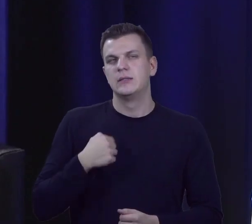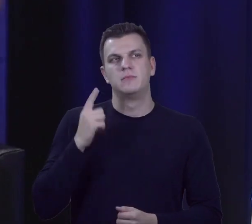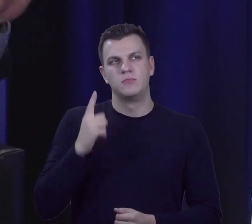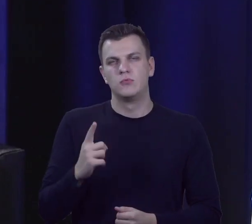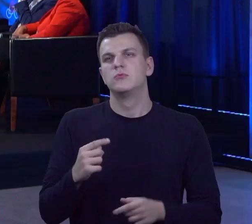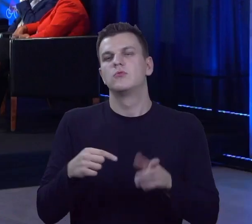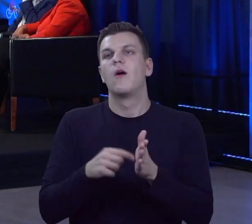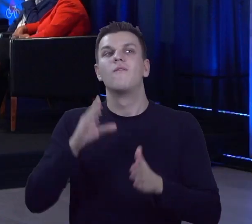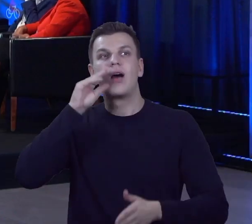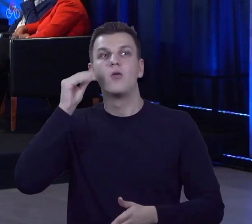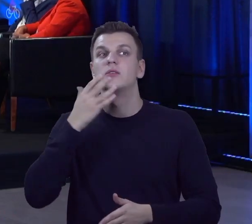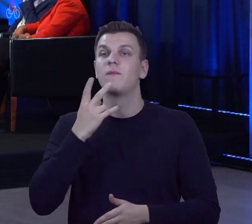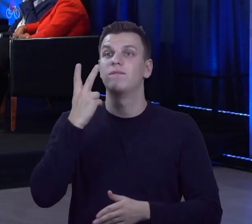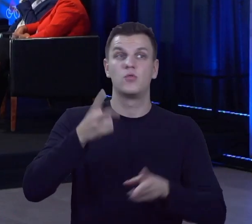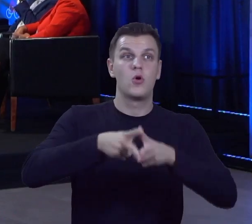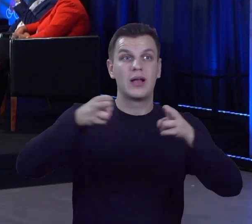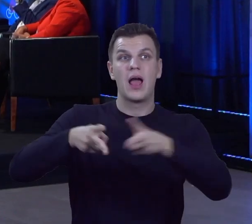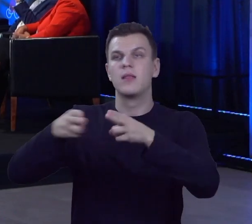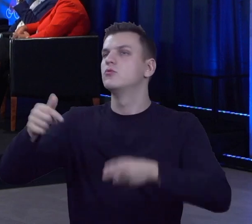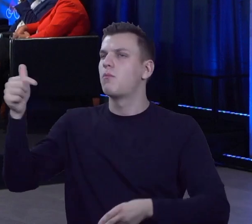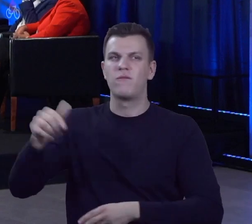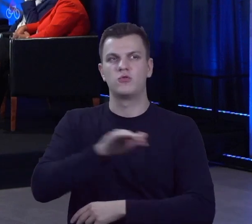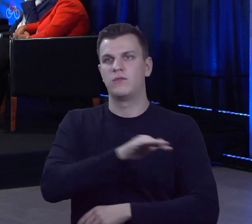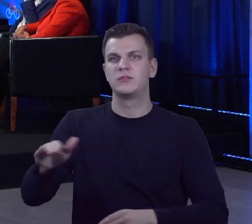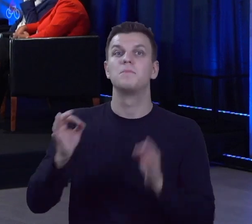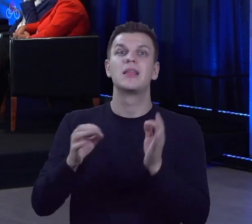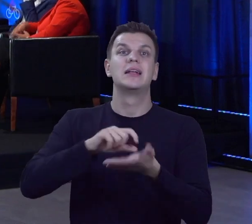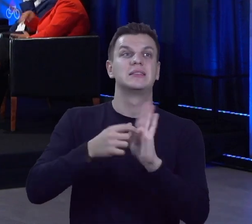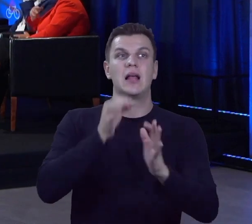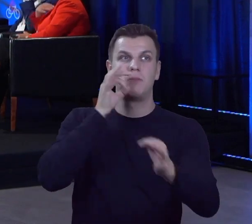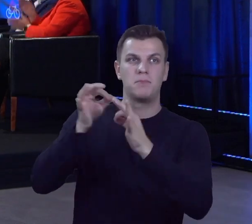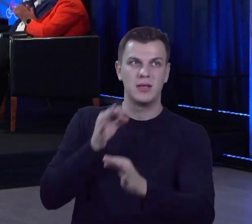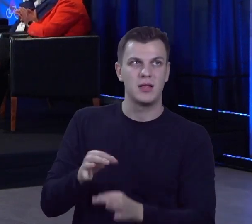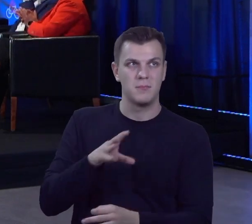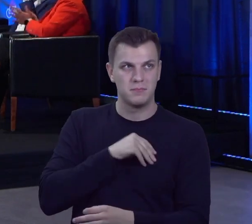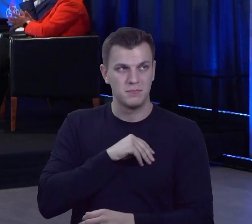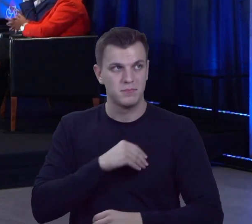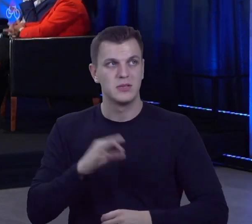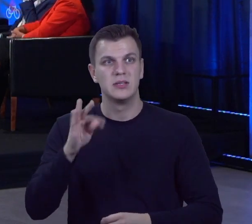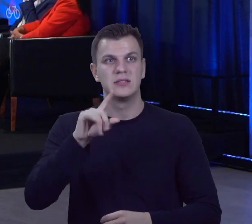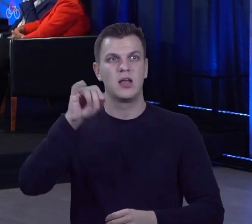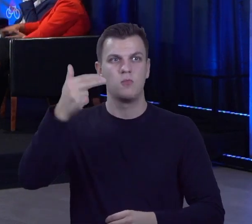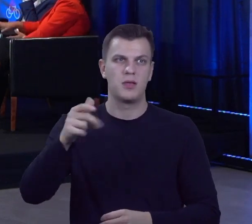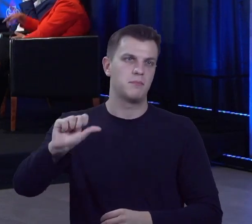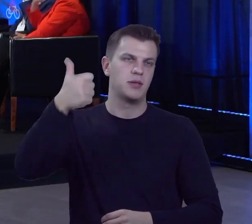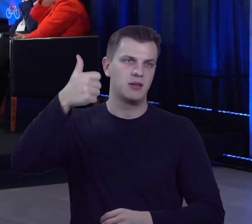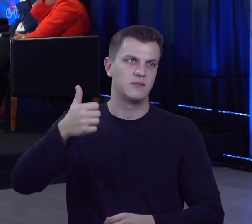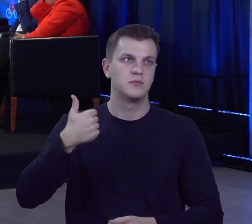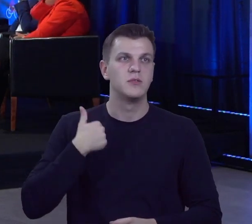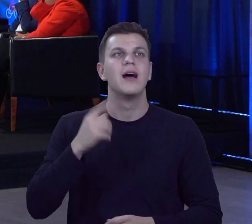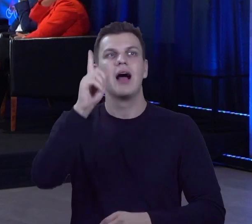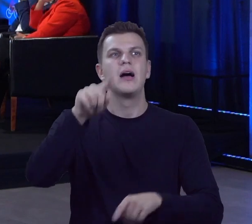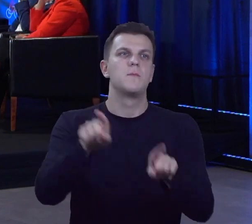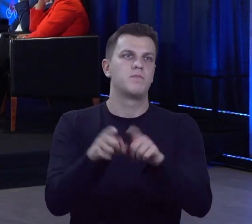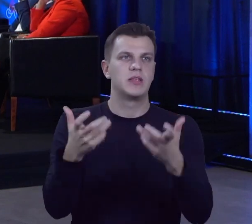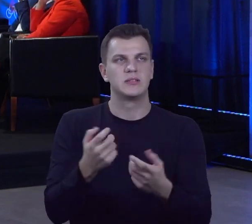powinna być wszędzie. Mamy chwilę na pytania z sali Jerzy Stępień, działem pierwszy. I ja też chciałabym